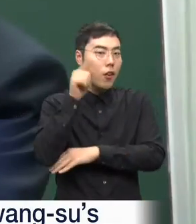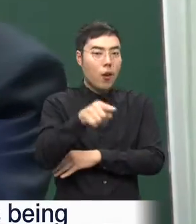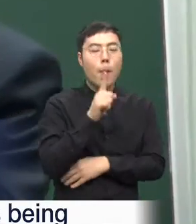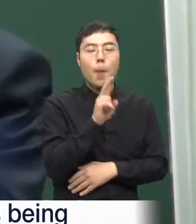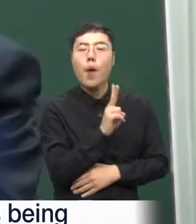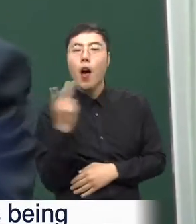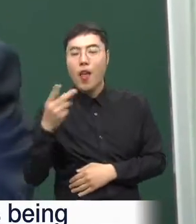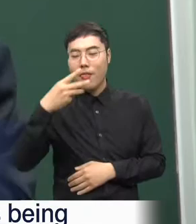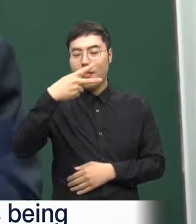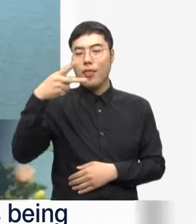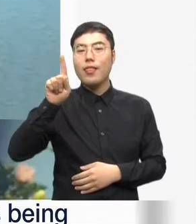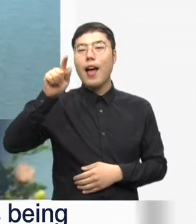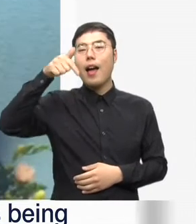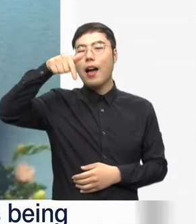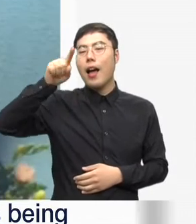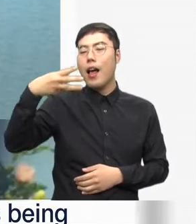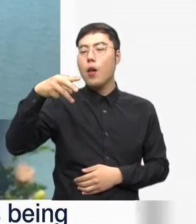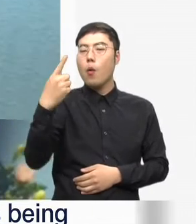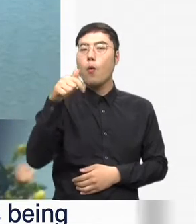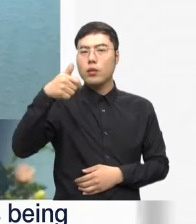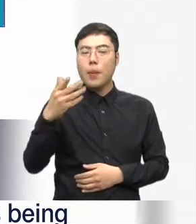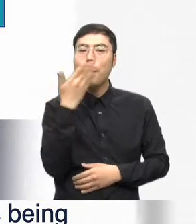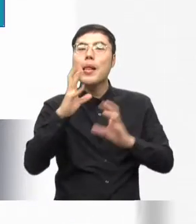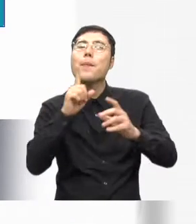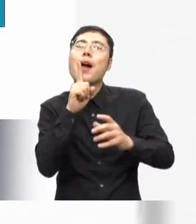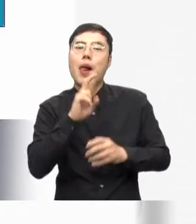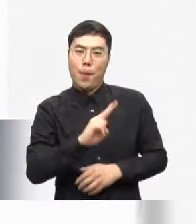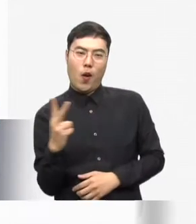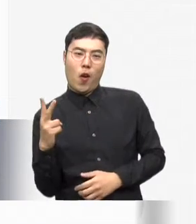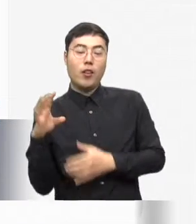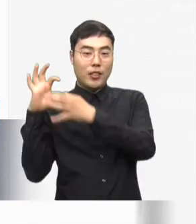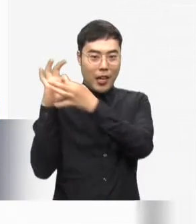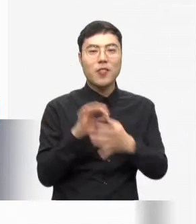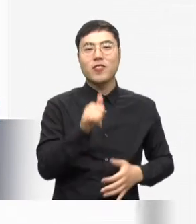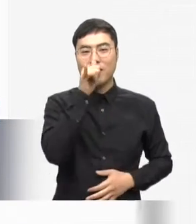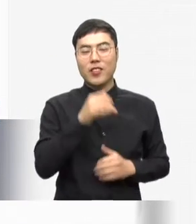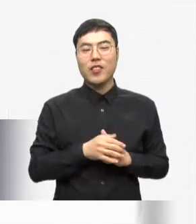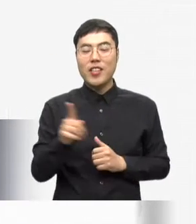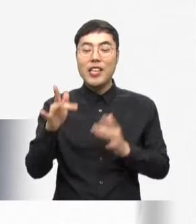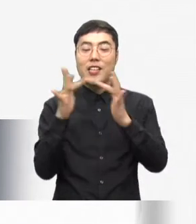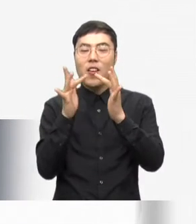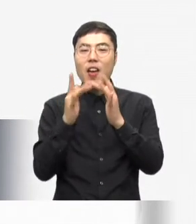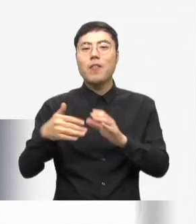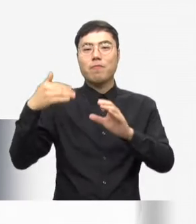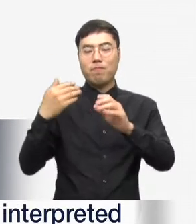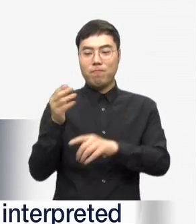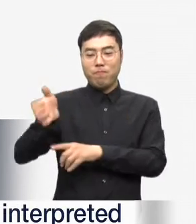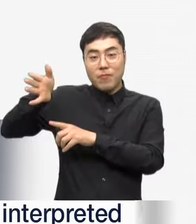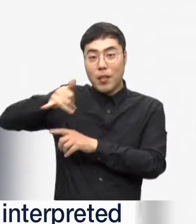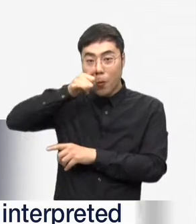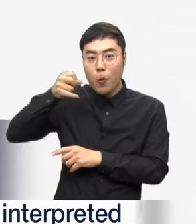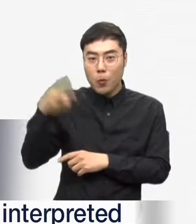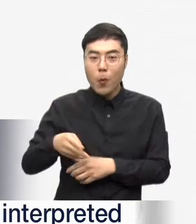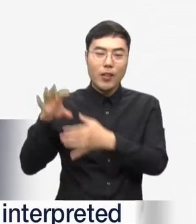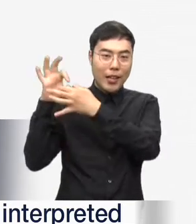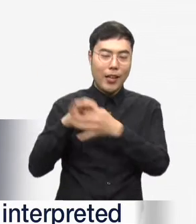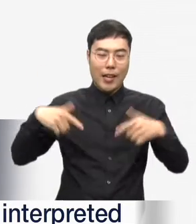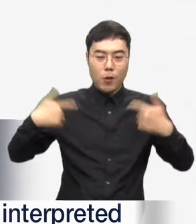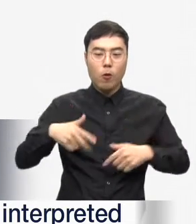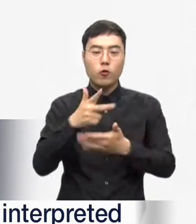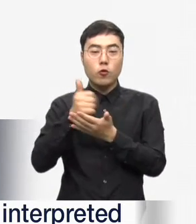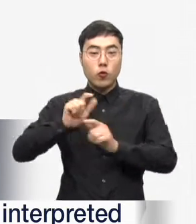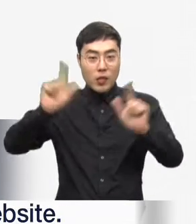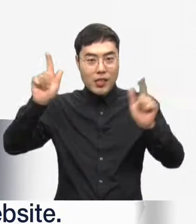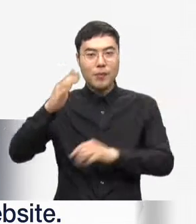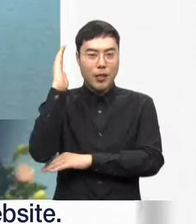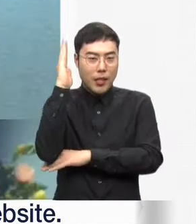유광수 목사의 메시지가 따갈로그어로 제작돼 RUTCTV 필리핀어 사이트를 통해 방송되고 있습니다. 현재 주일 일부 메시지가